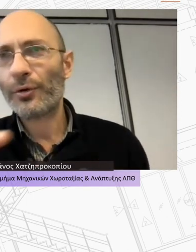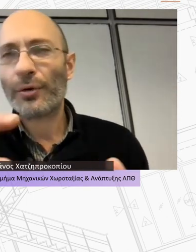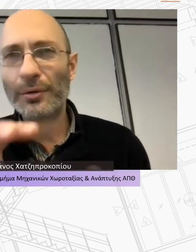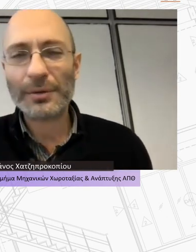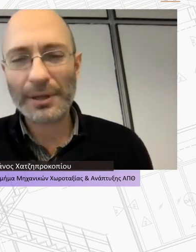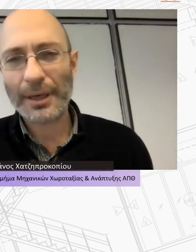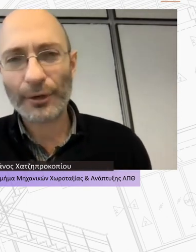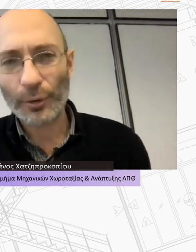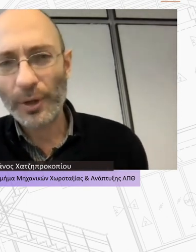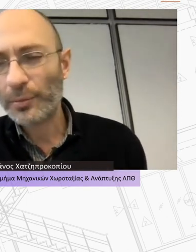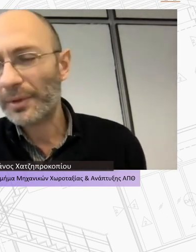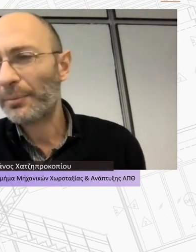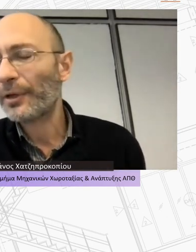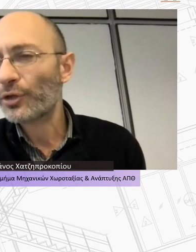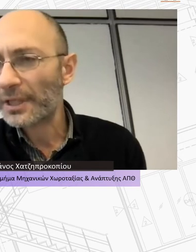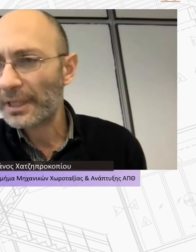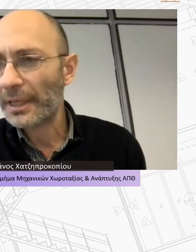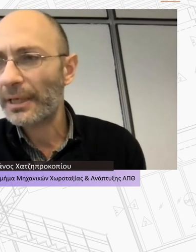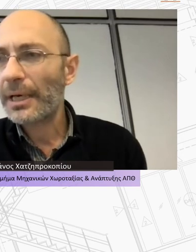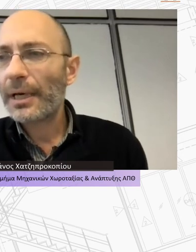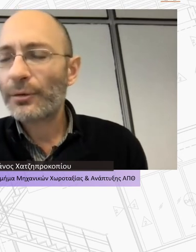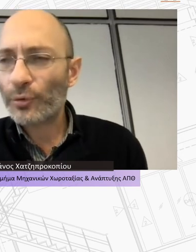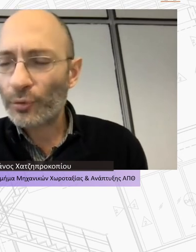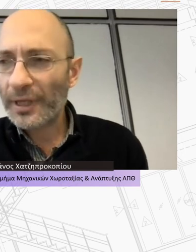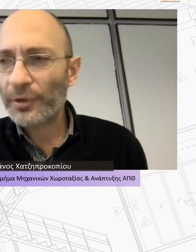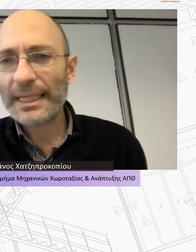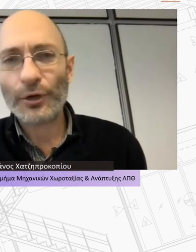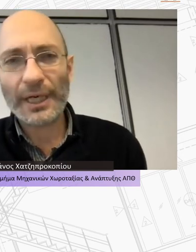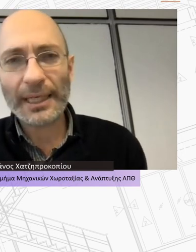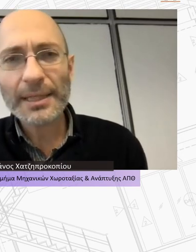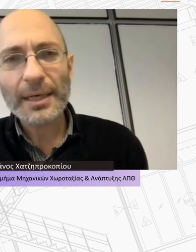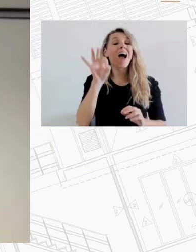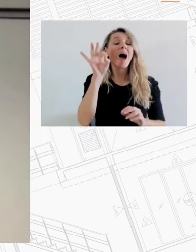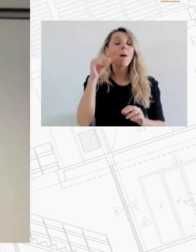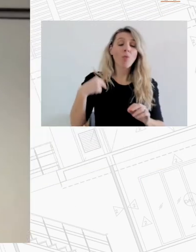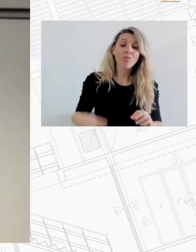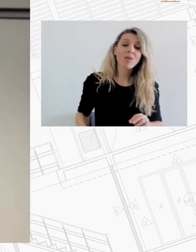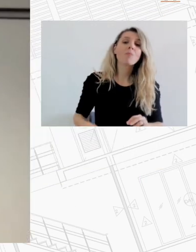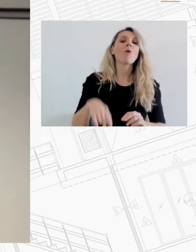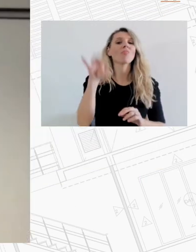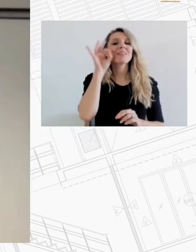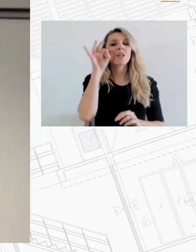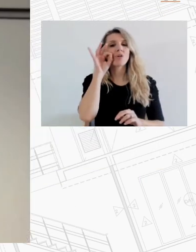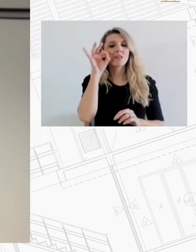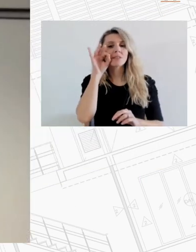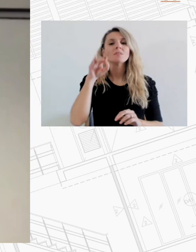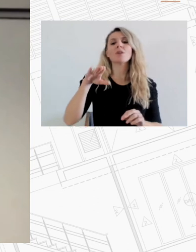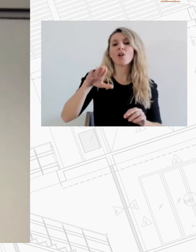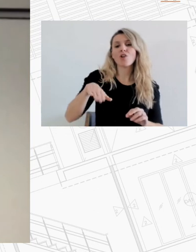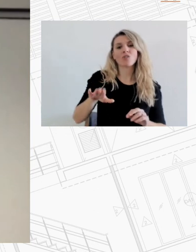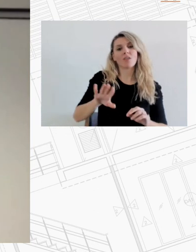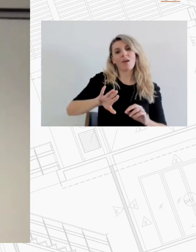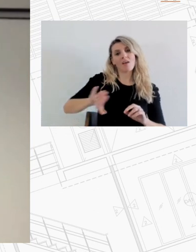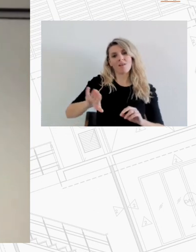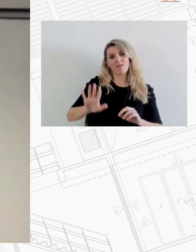νότιου ανατολικού ας πούμε του Δήμου Θεσσαλονίκης που επίσης στο